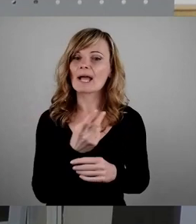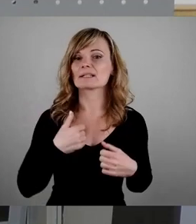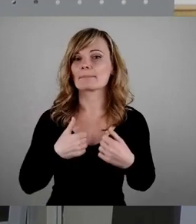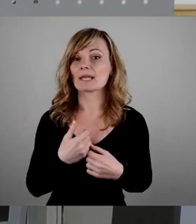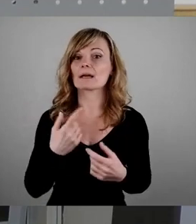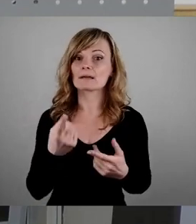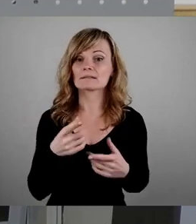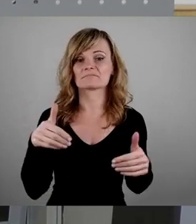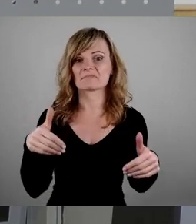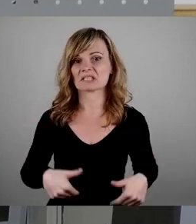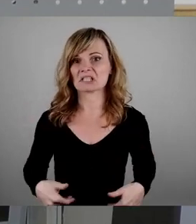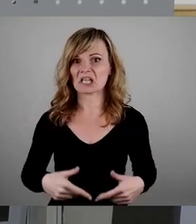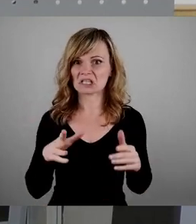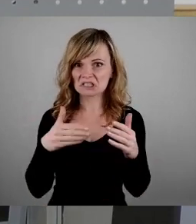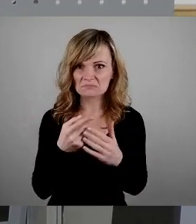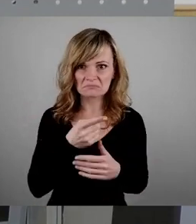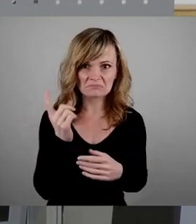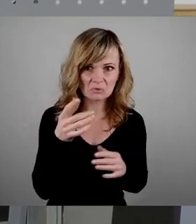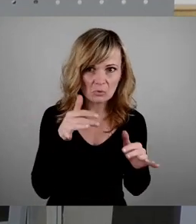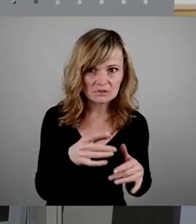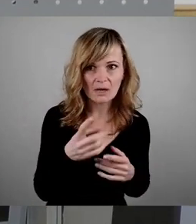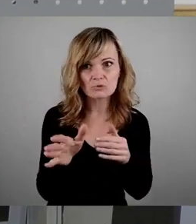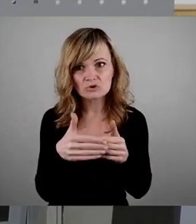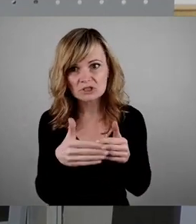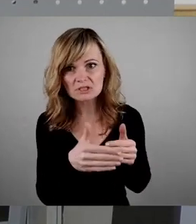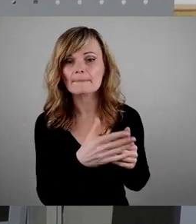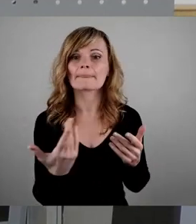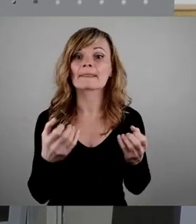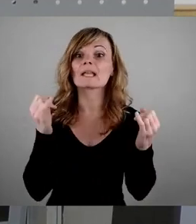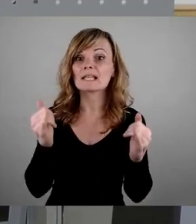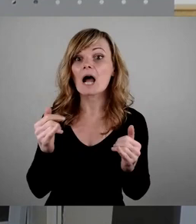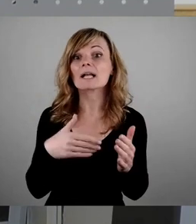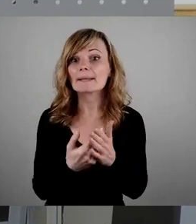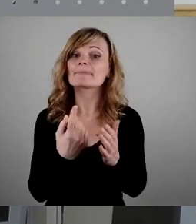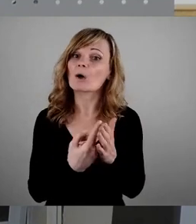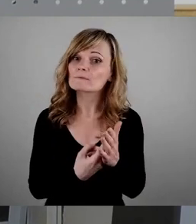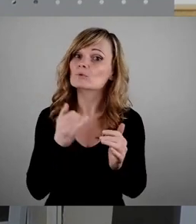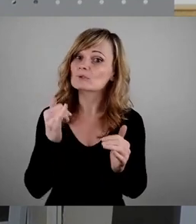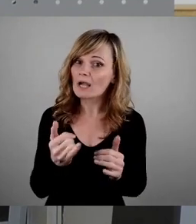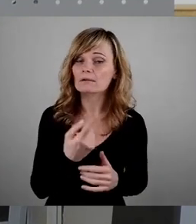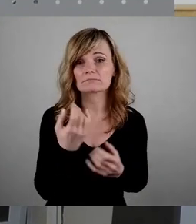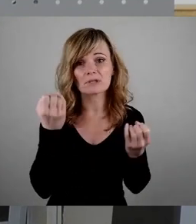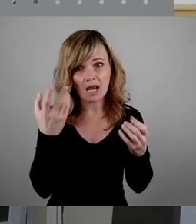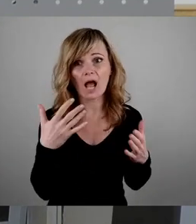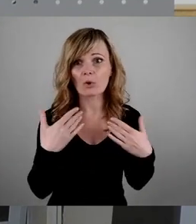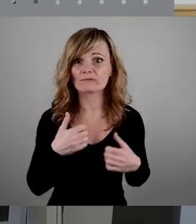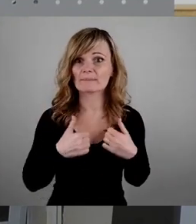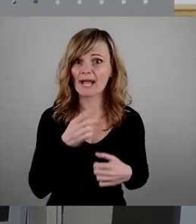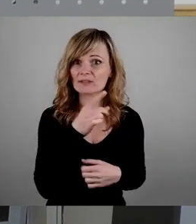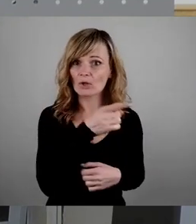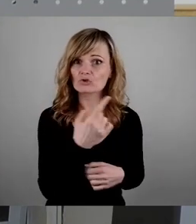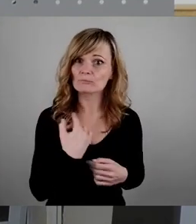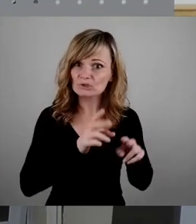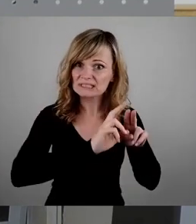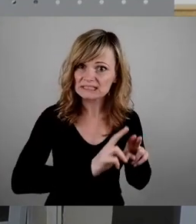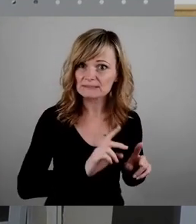sind. Gewiss, es gibt diesbezüglich Herausforderungen, da haben wir schon einiges gehört. Das in die Jahre kommende Freiluftbad Döltschen muss dringend ertüchtigt